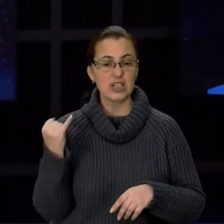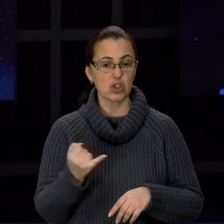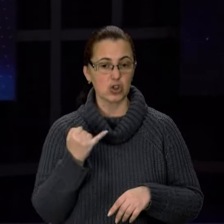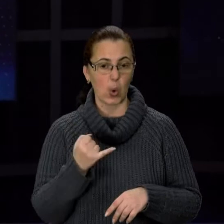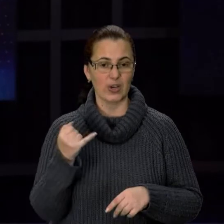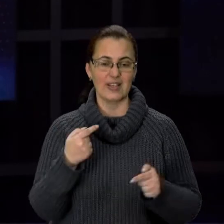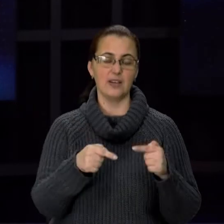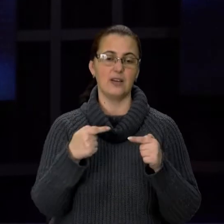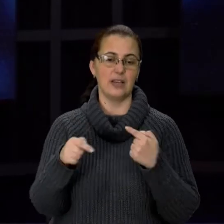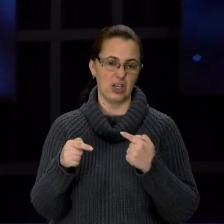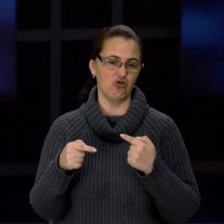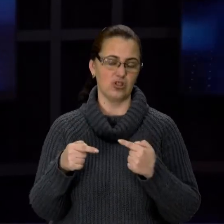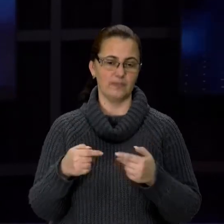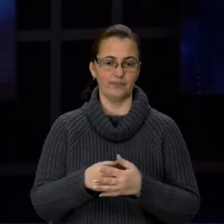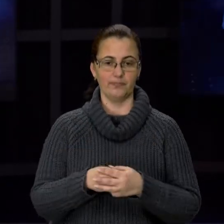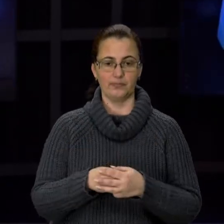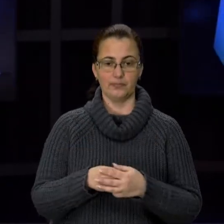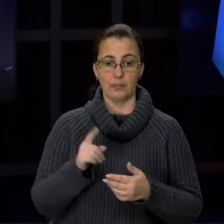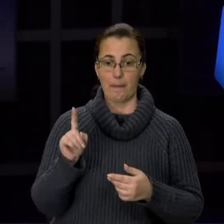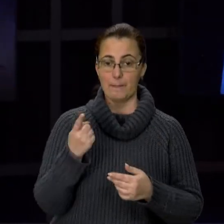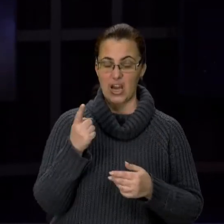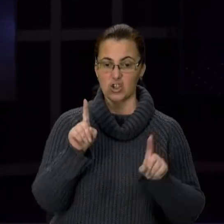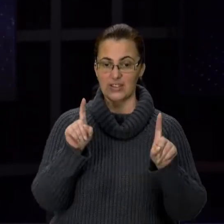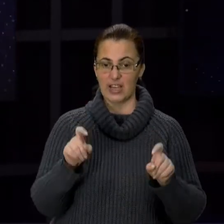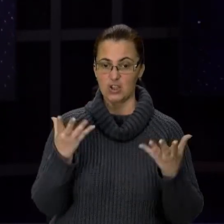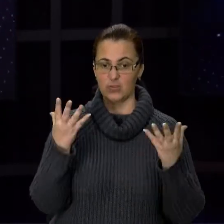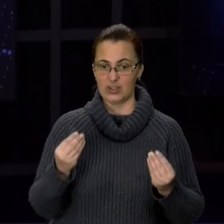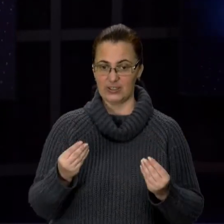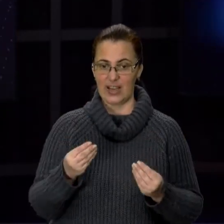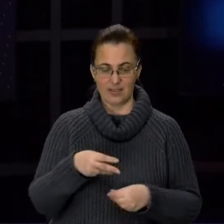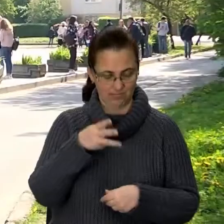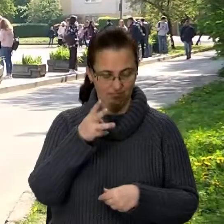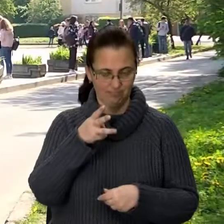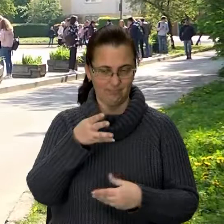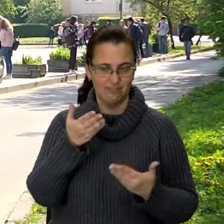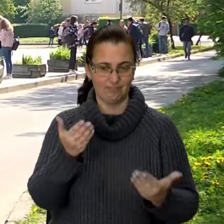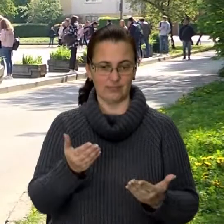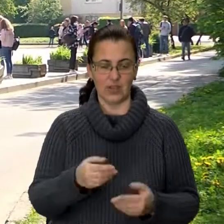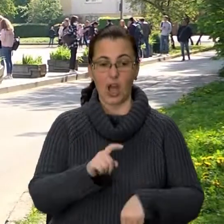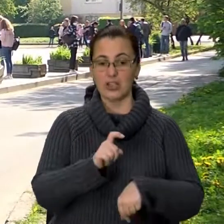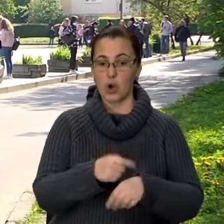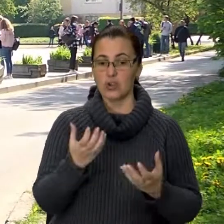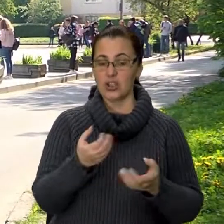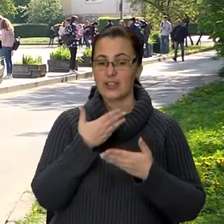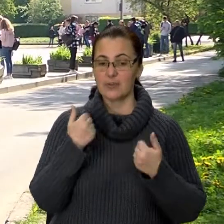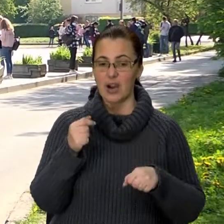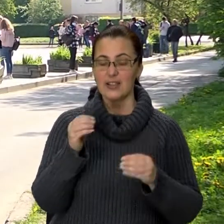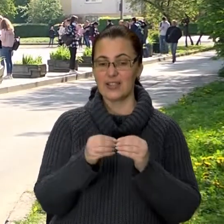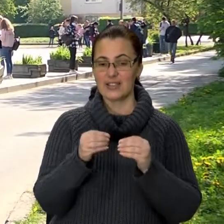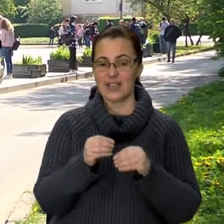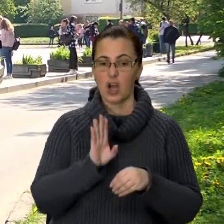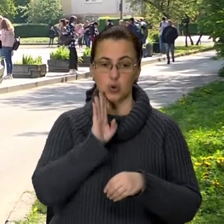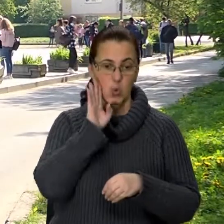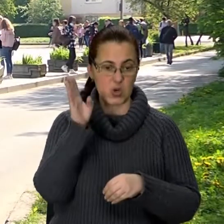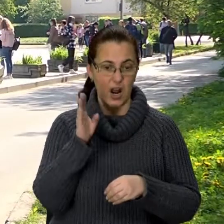та решта природничих дисциплін. Перший тестовий день у репортажі Ксенії Павлишин. На годиннику ще немає 10-ї ранку, а на